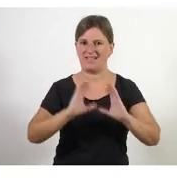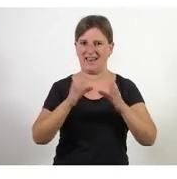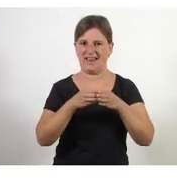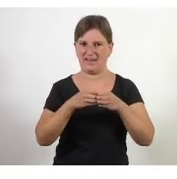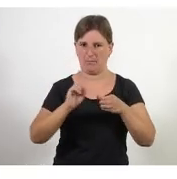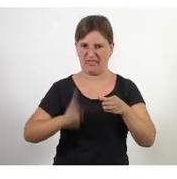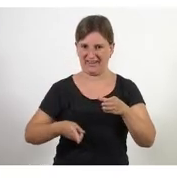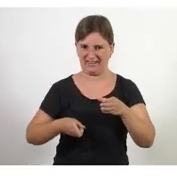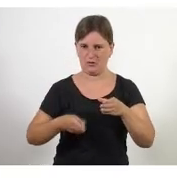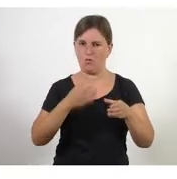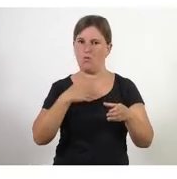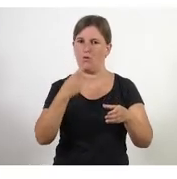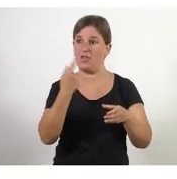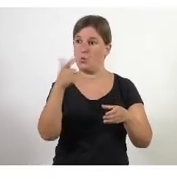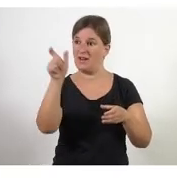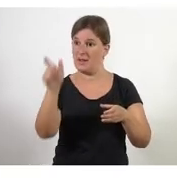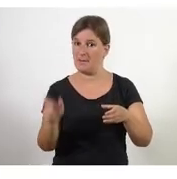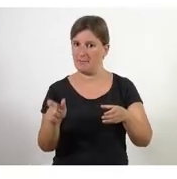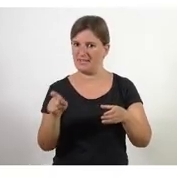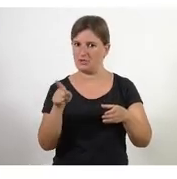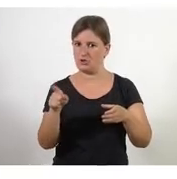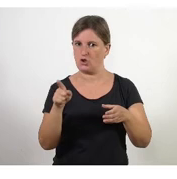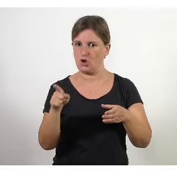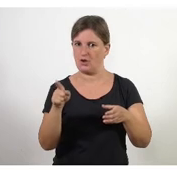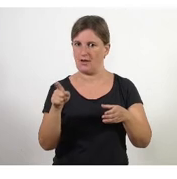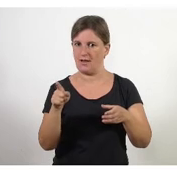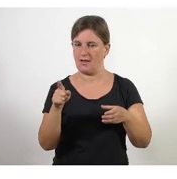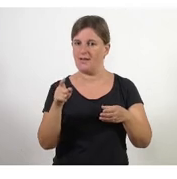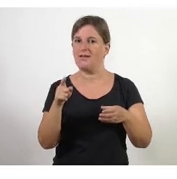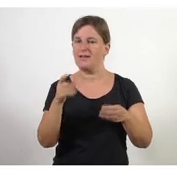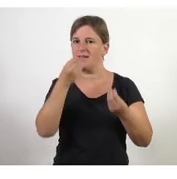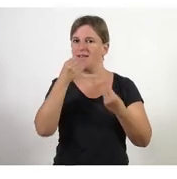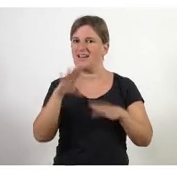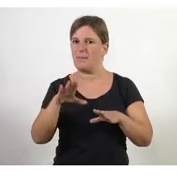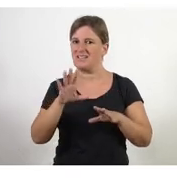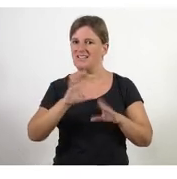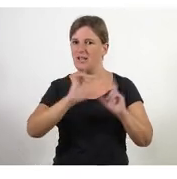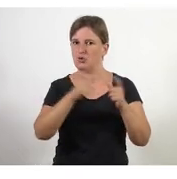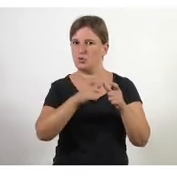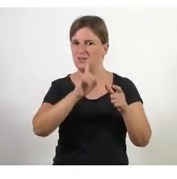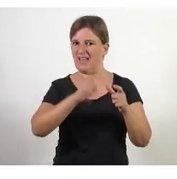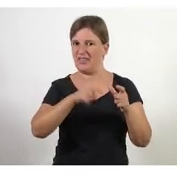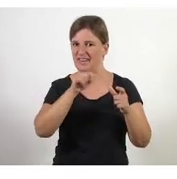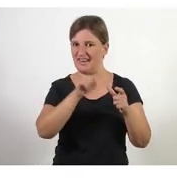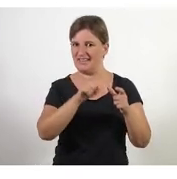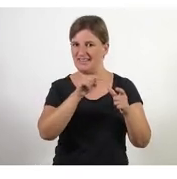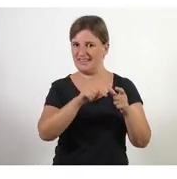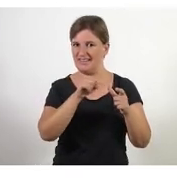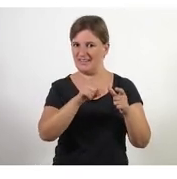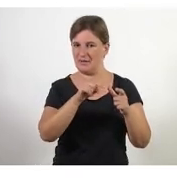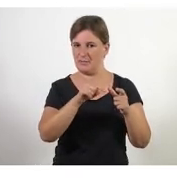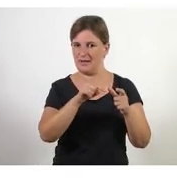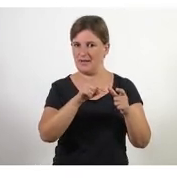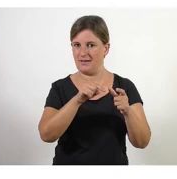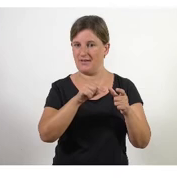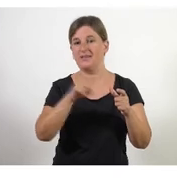vol dir que hi ha una persona que representa a la junta directiva l'equip directiu i hi ha una